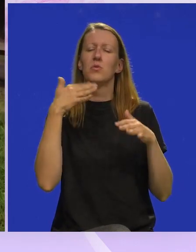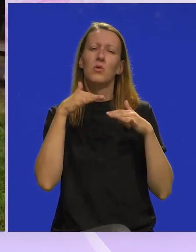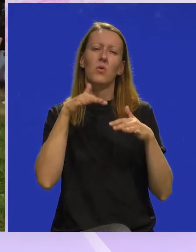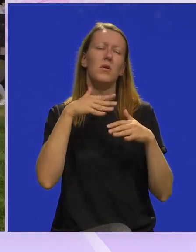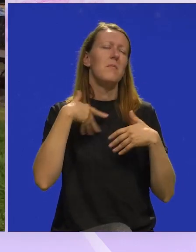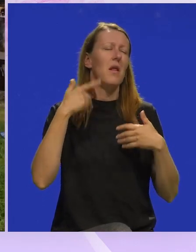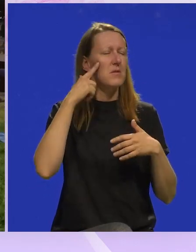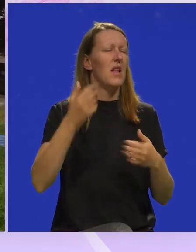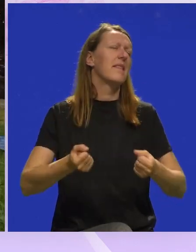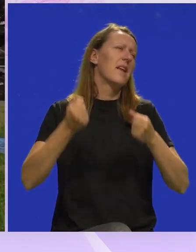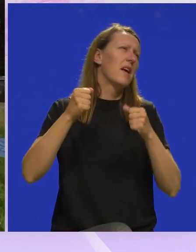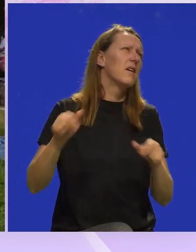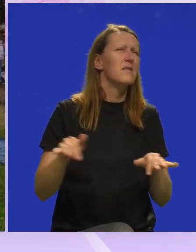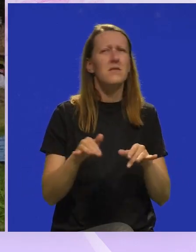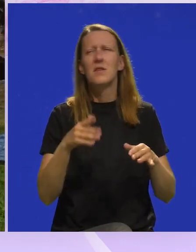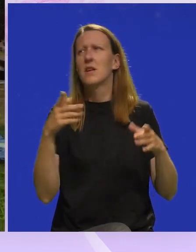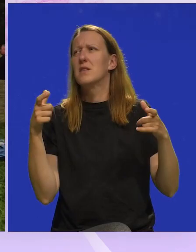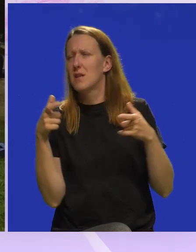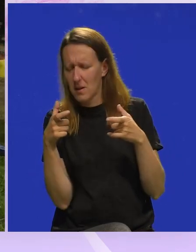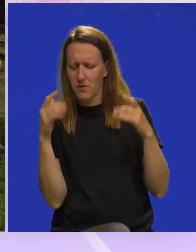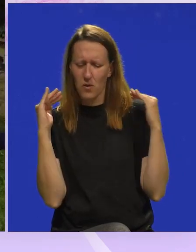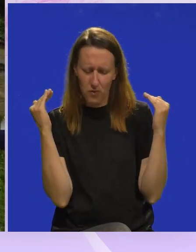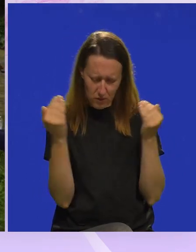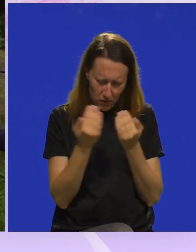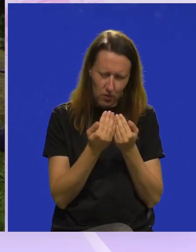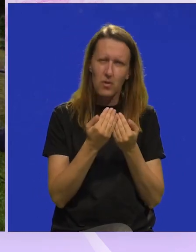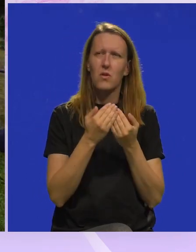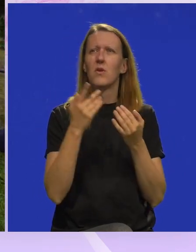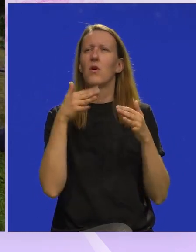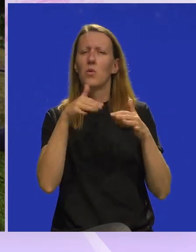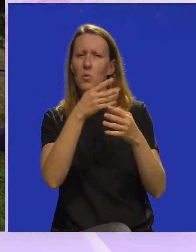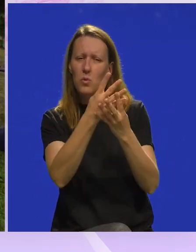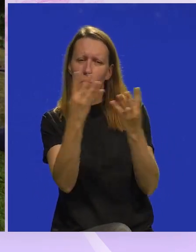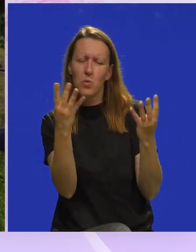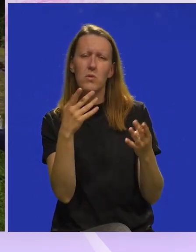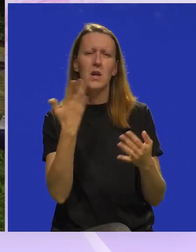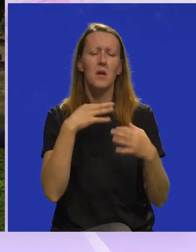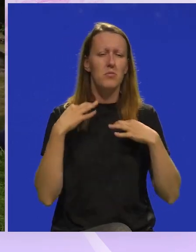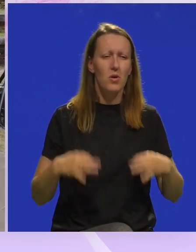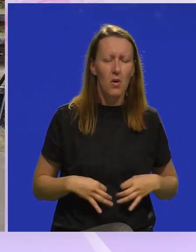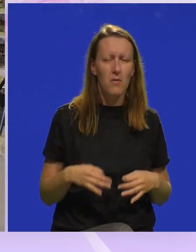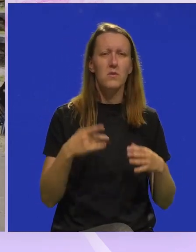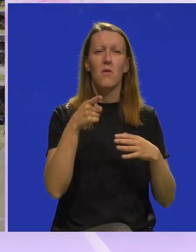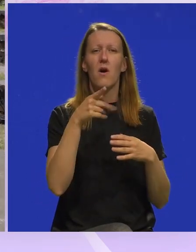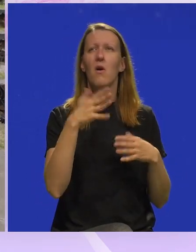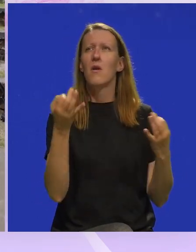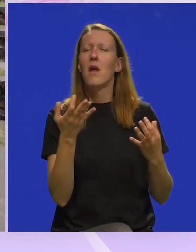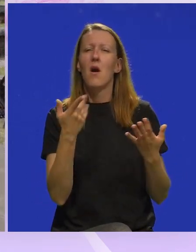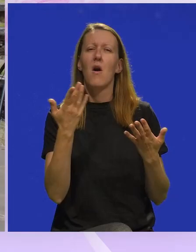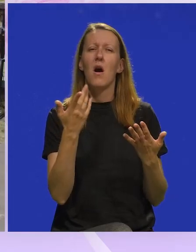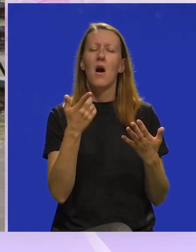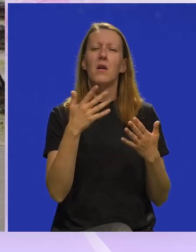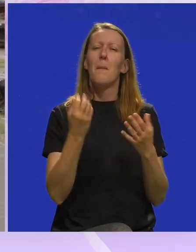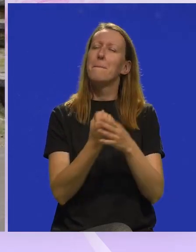mladi misle kao, joj, teško je nastupati za tvorenom prostoru, sa žirijem često ili nekim profesorima, a ovako nekako